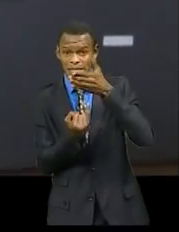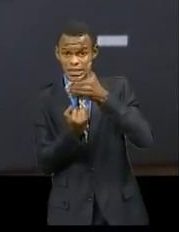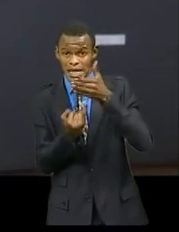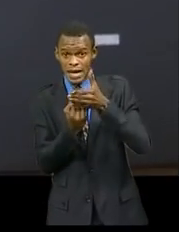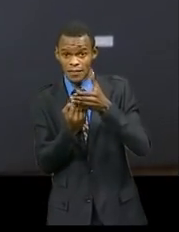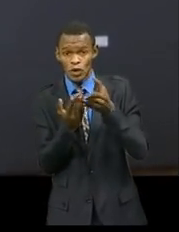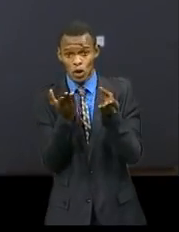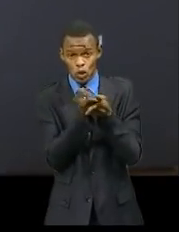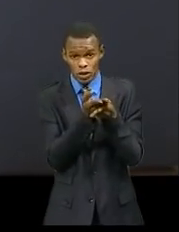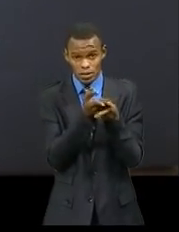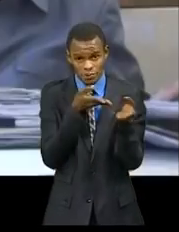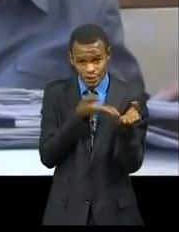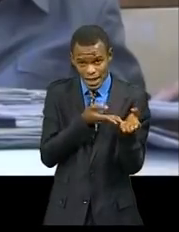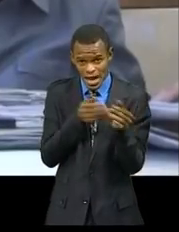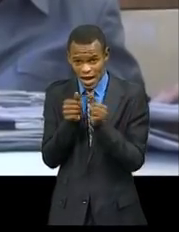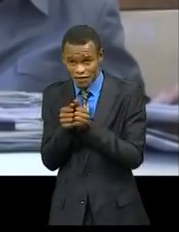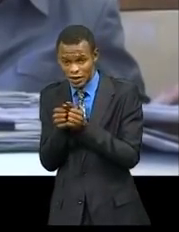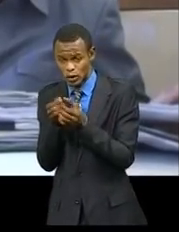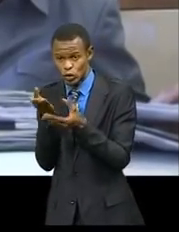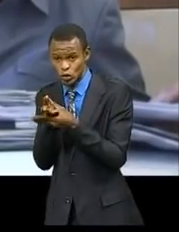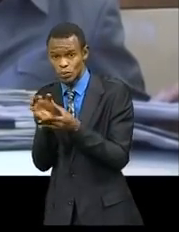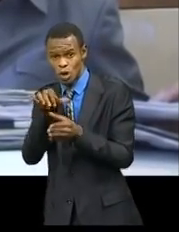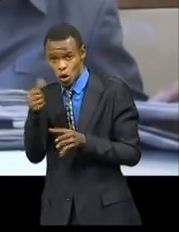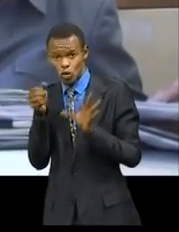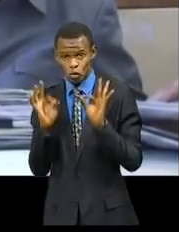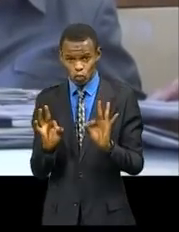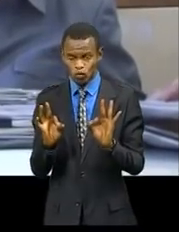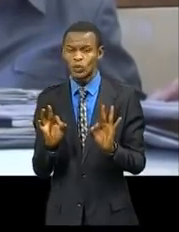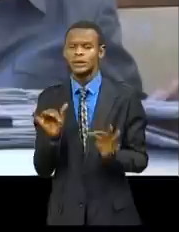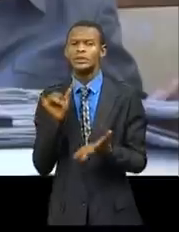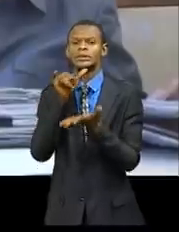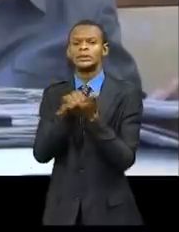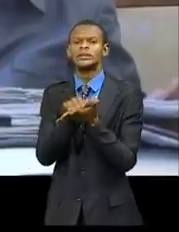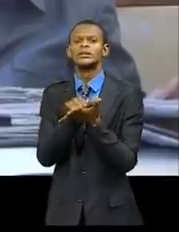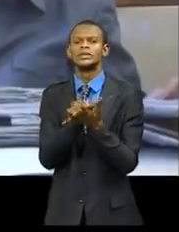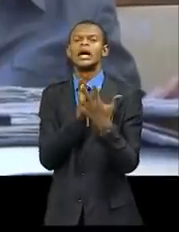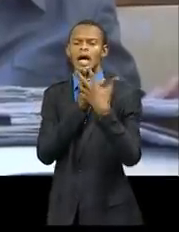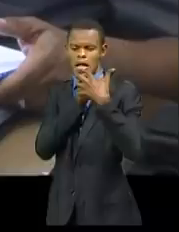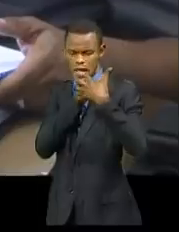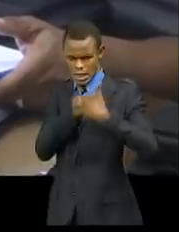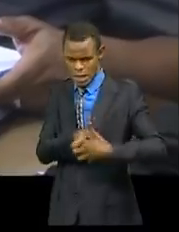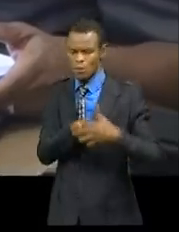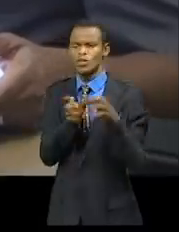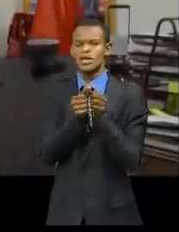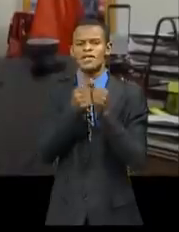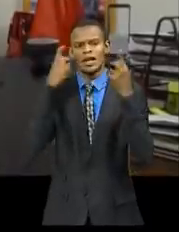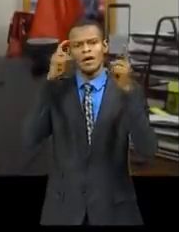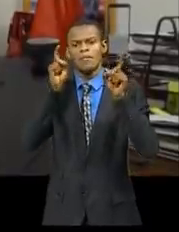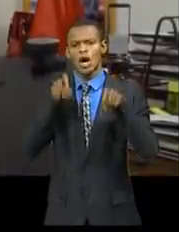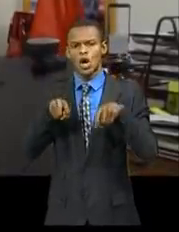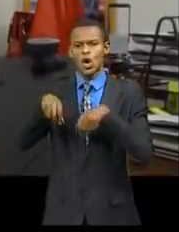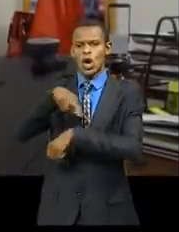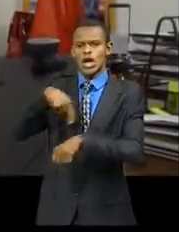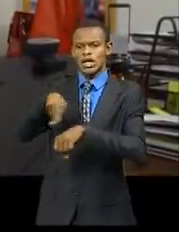industriels répondent aux conditions exigées aux États dans cet accord régional industriel. En